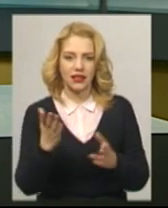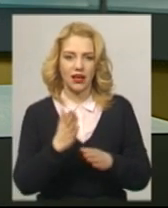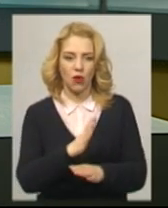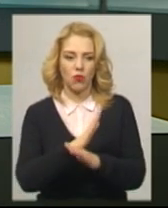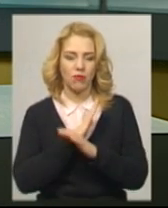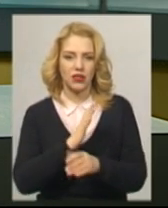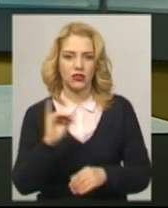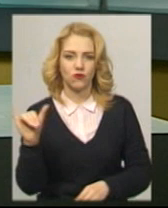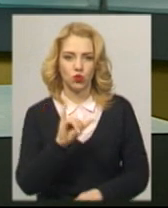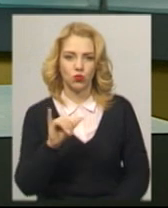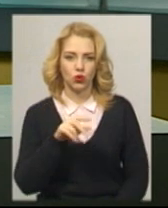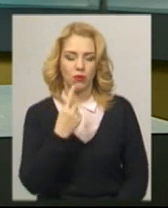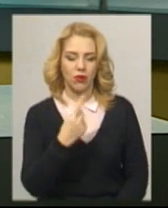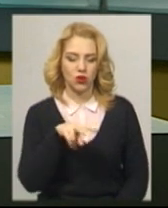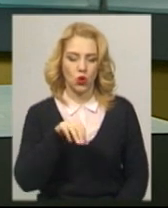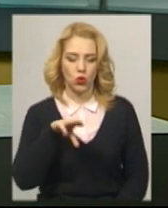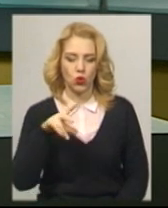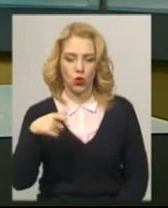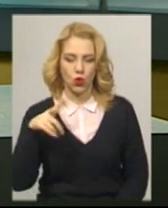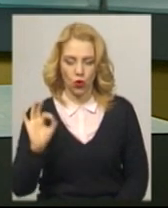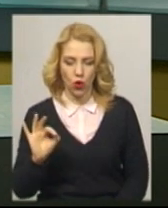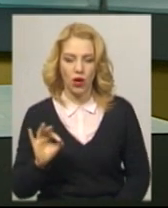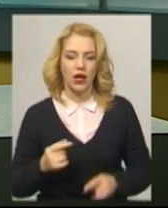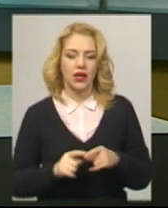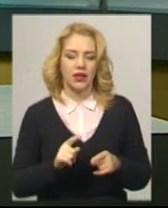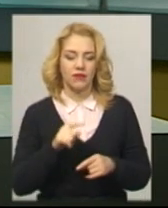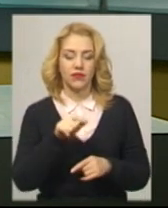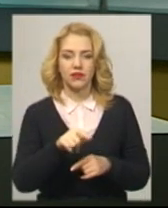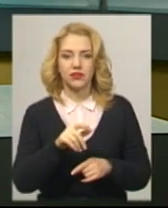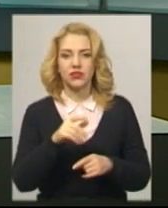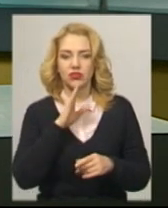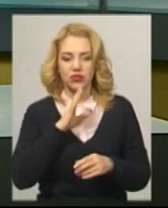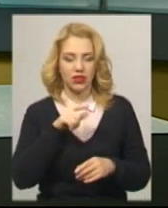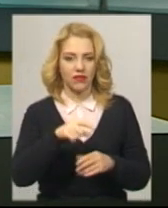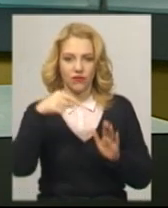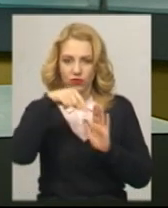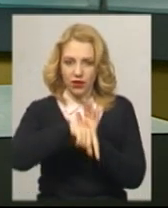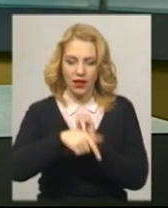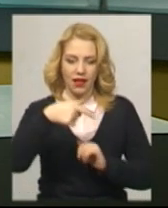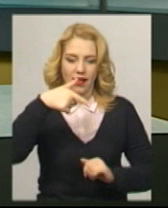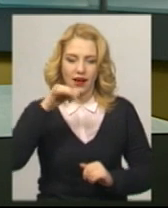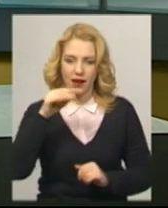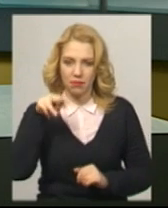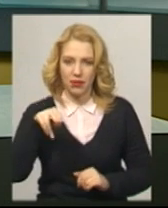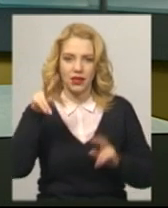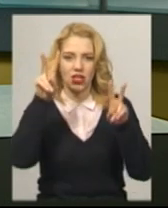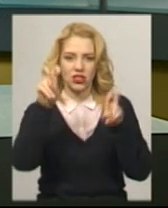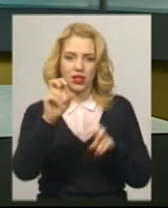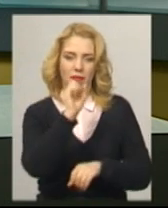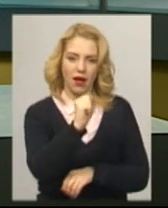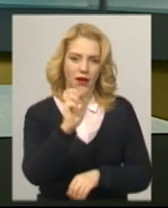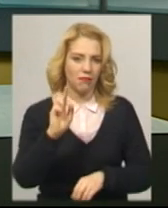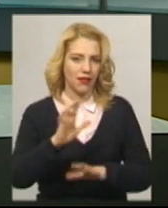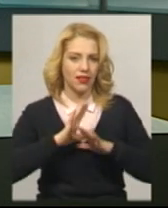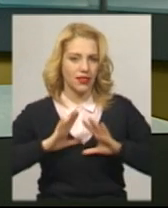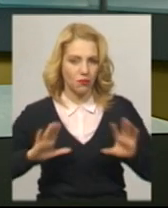Хмельницькій міській інфекційній лікарні штамів грипу А і Б не було. Про це Суспільному розповів директор державної установи Хмельницький